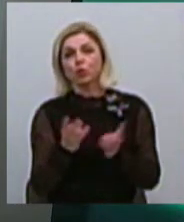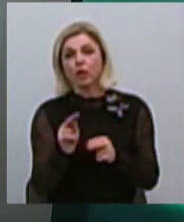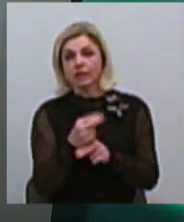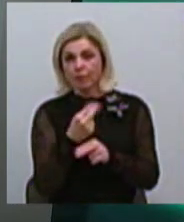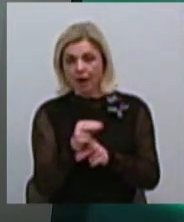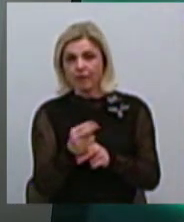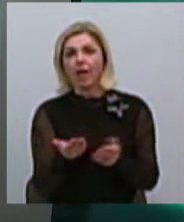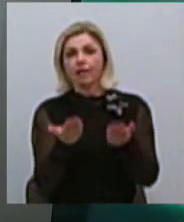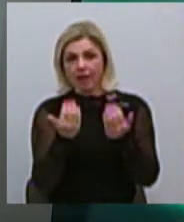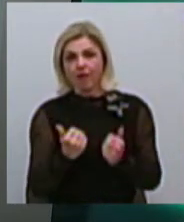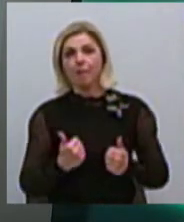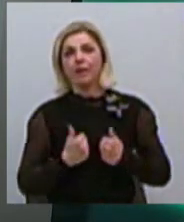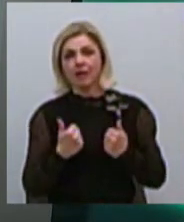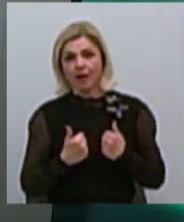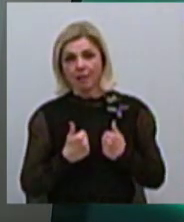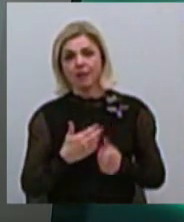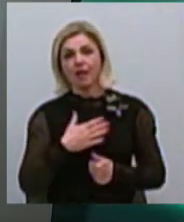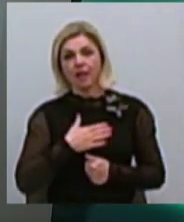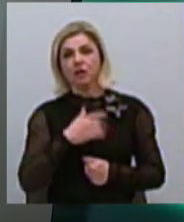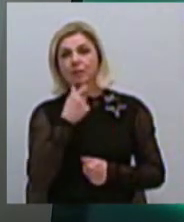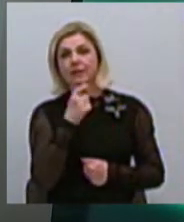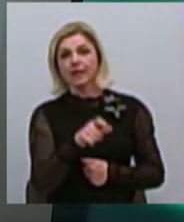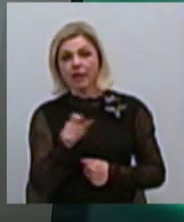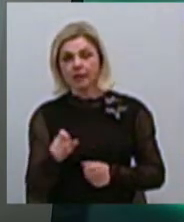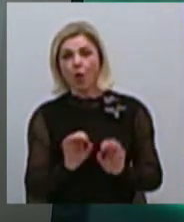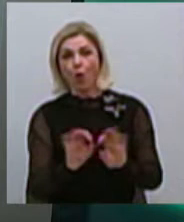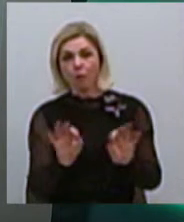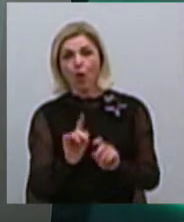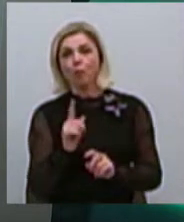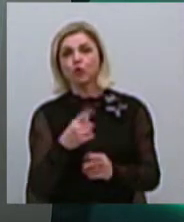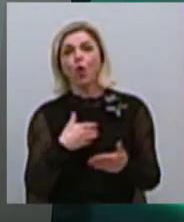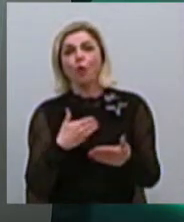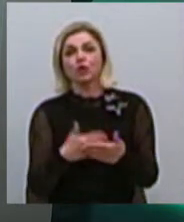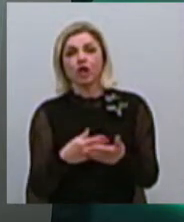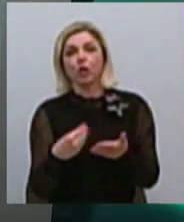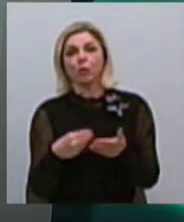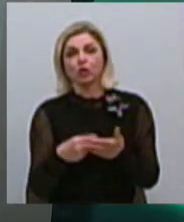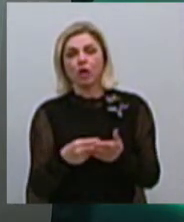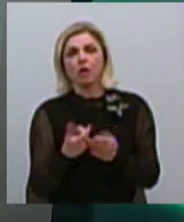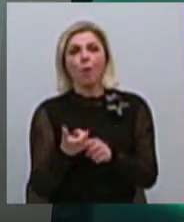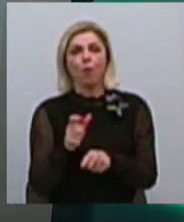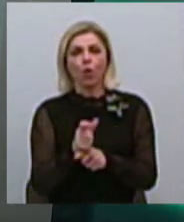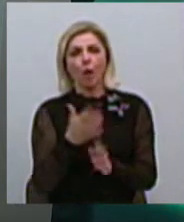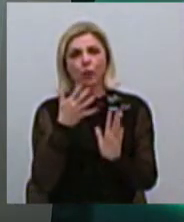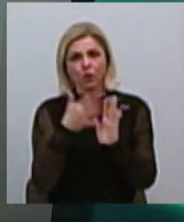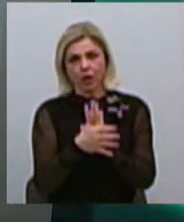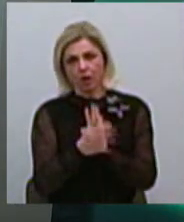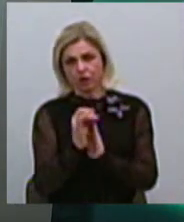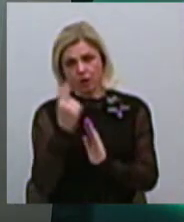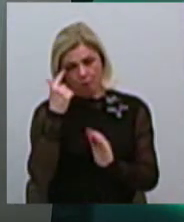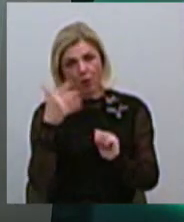постараємося нашим зрителям объяснить, почему общественный бюджет більш прозрачен і більш понятен.